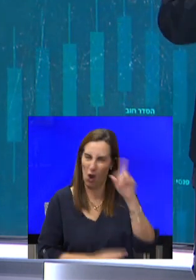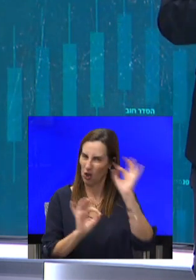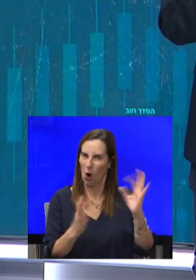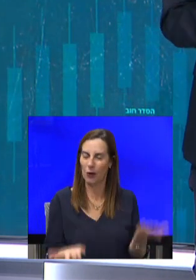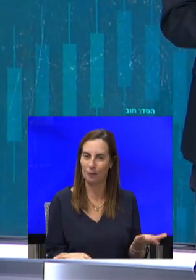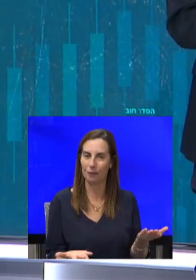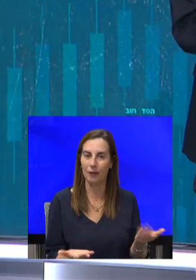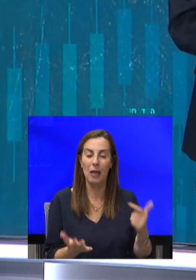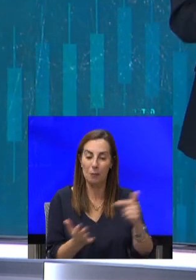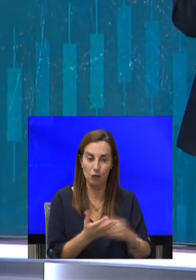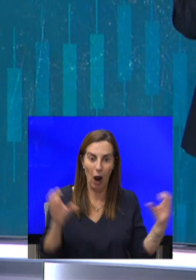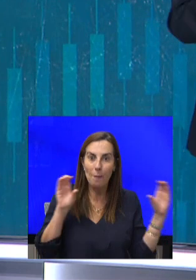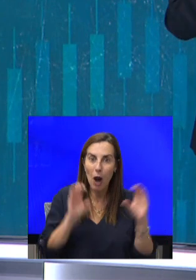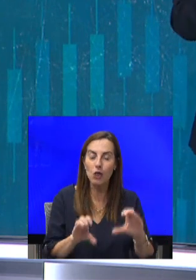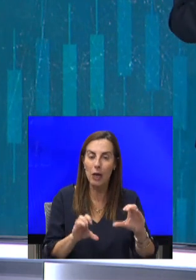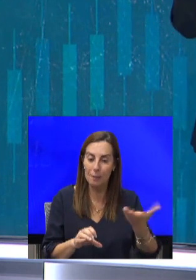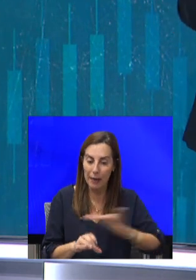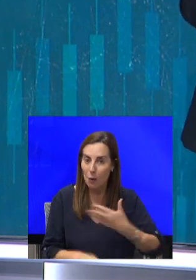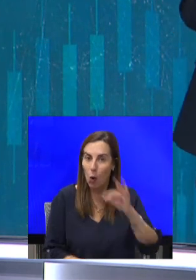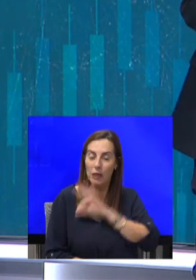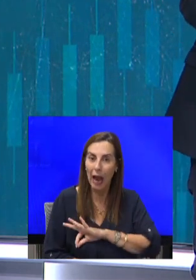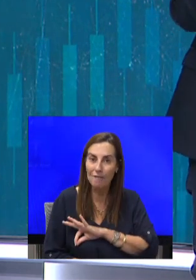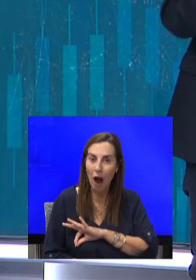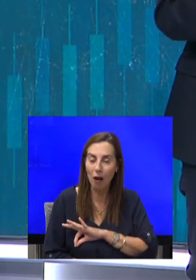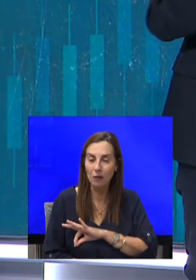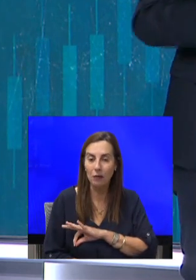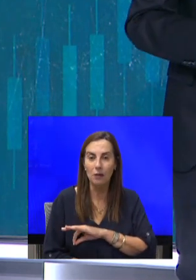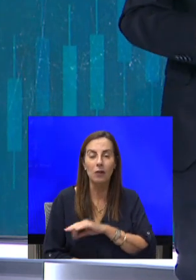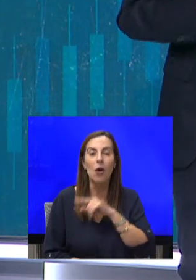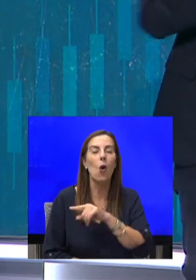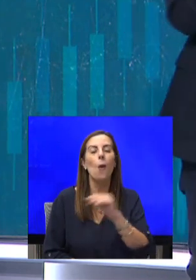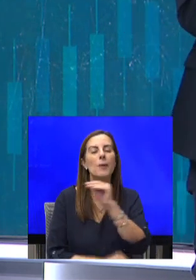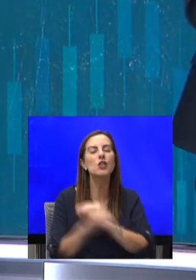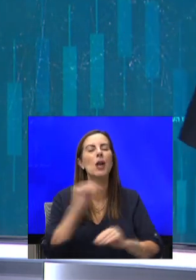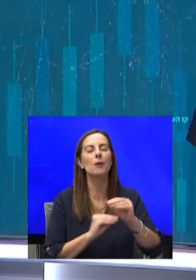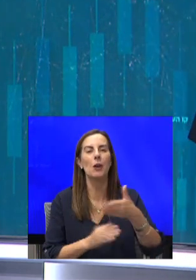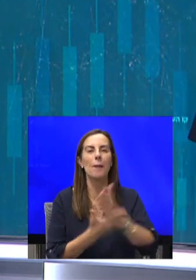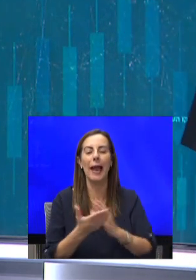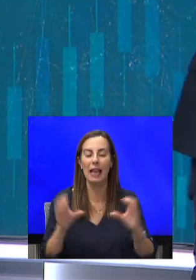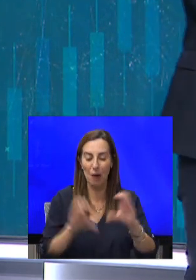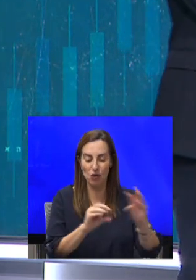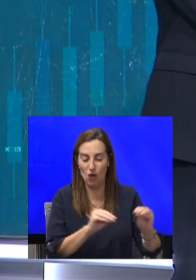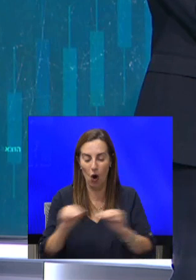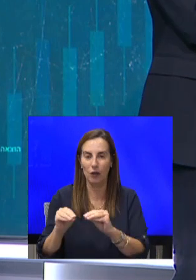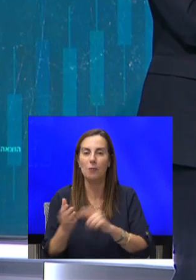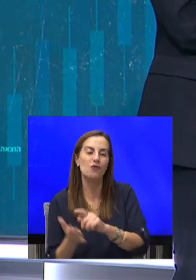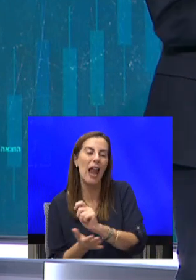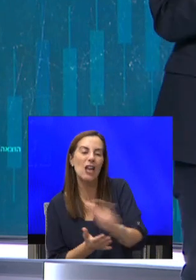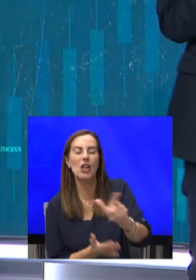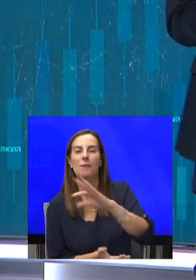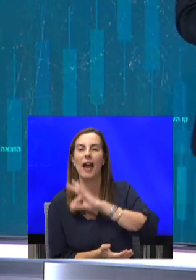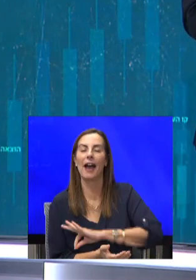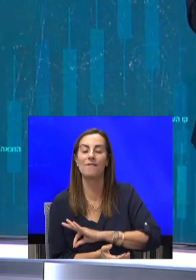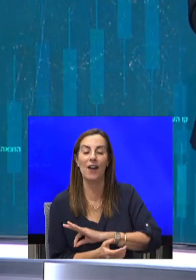באמת יקבלו את הצועות האלה שהוא מבטיח, הנוכל משתמש בחלק מההשקעות עצמן כדי לשלם את הצועות למשקיעים הקודמיים.